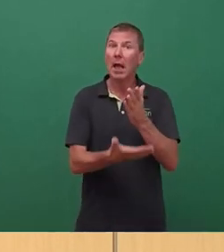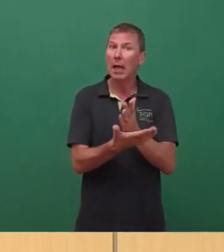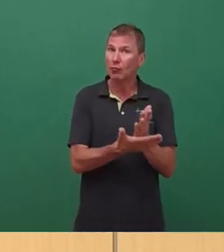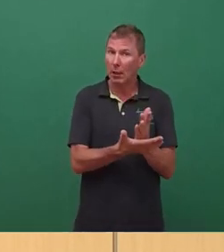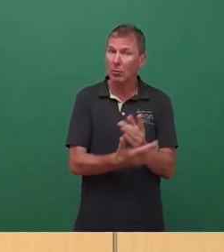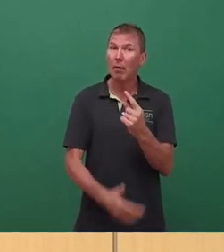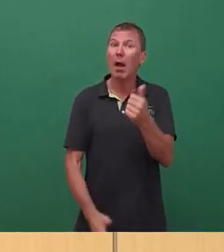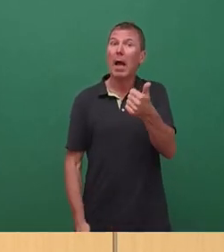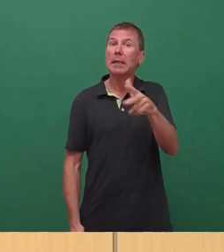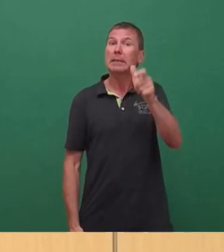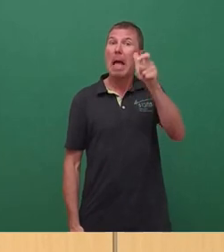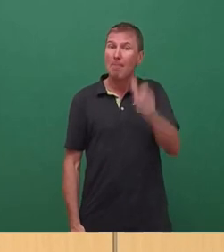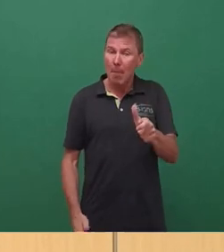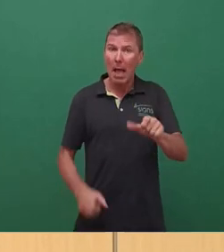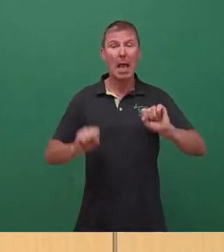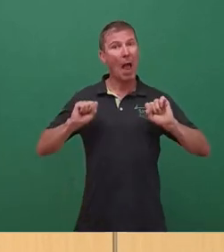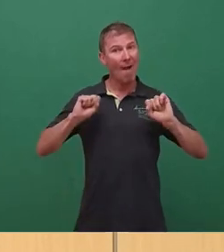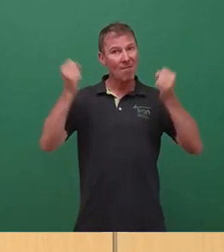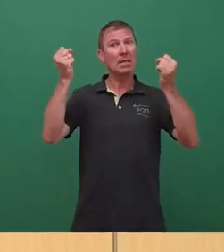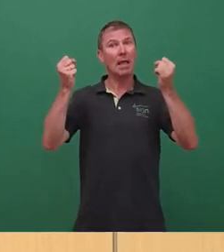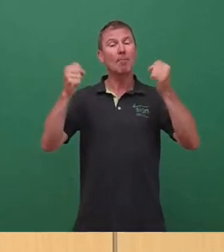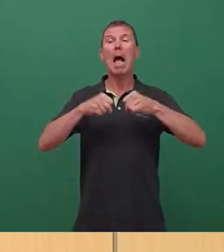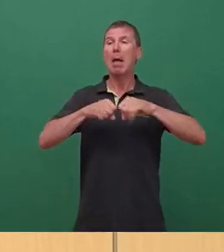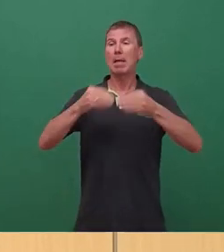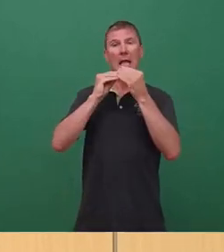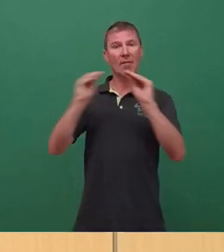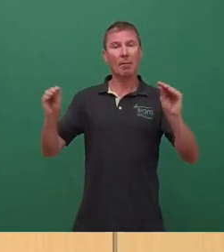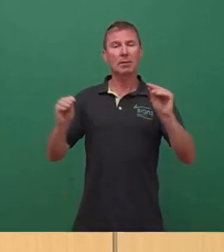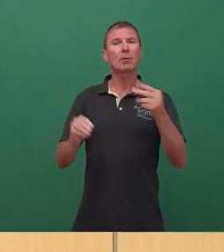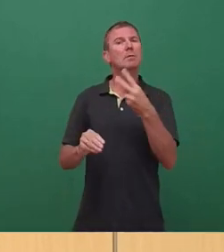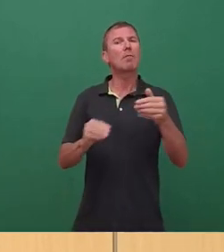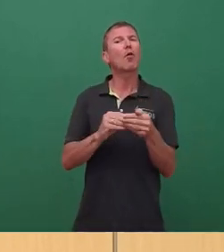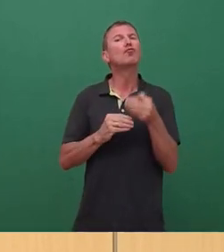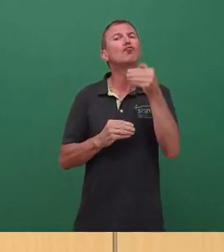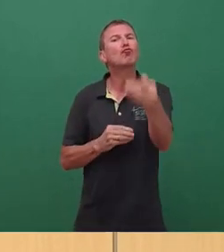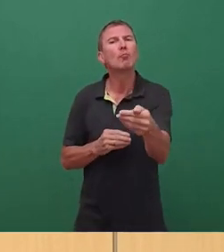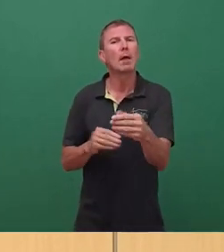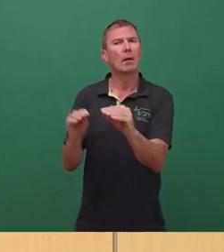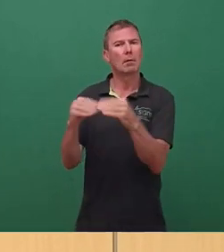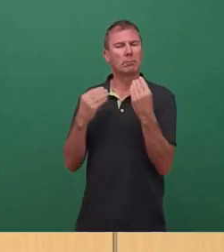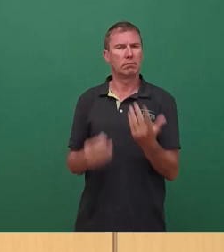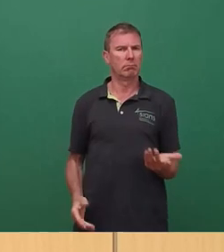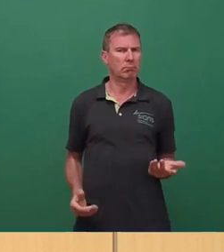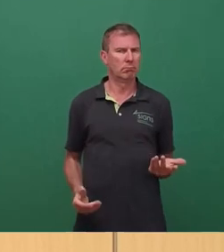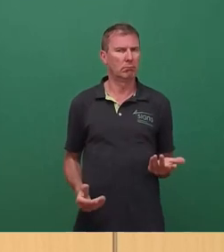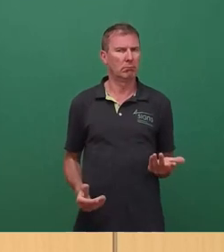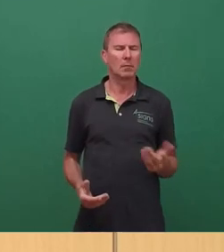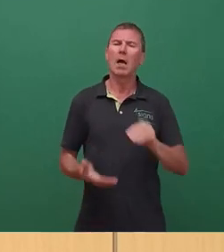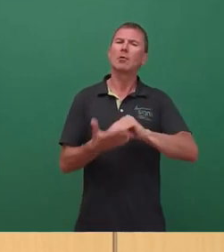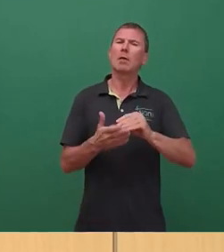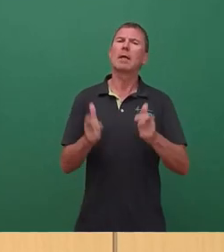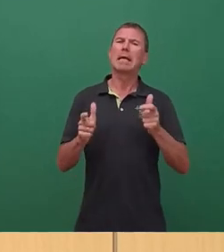31. Mai wirksam wurde, die Medieninformation jedoch erst zwei Wochen später erfolgte. In einem Schreiben der Gesellschaft